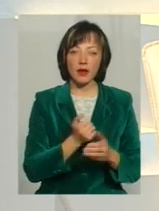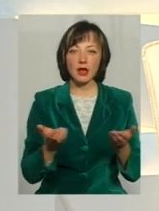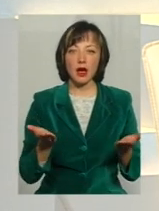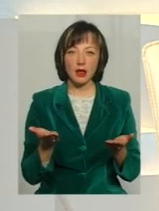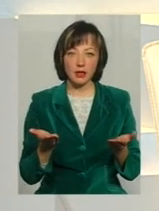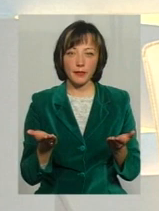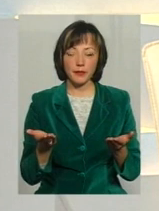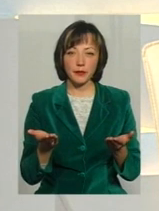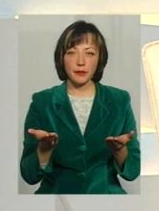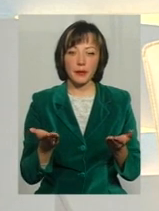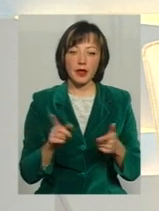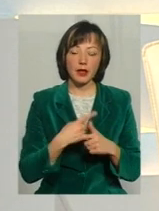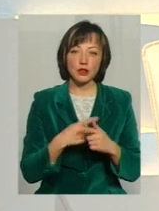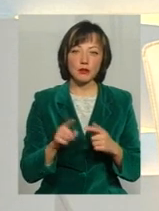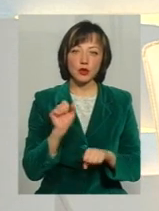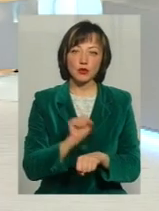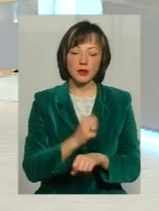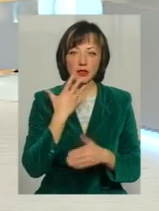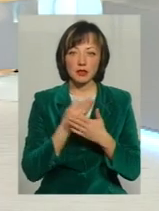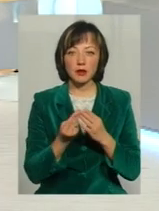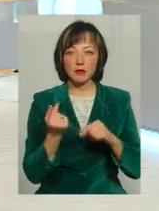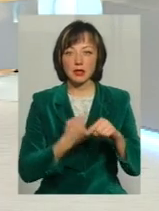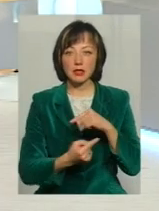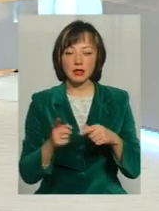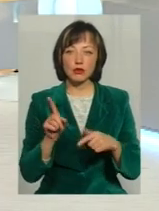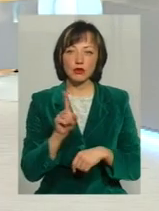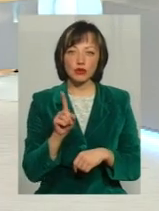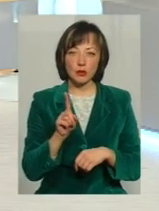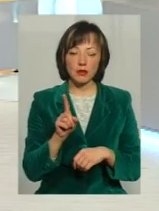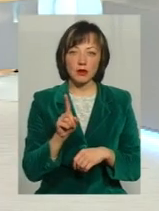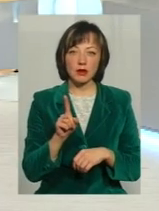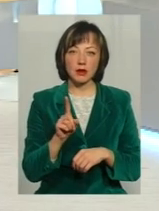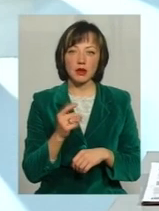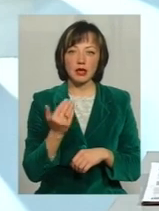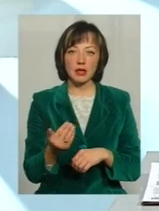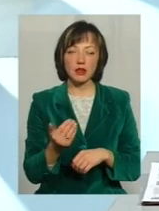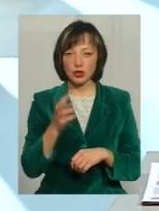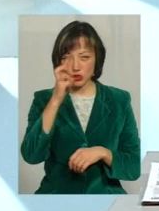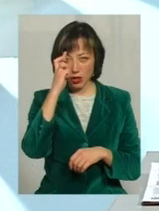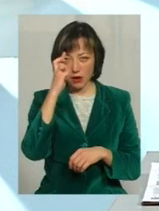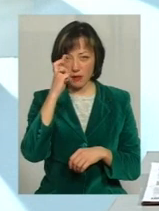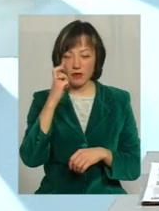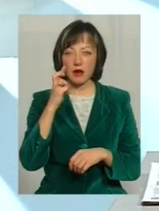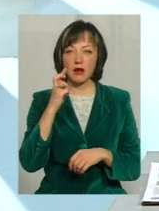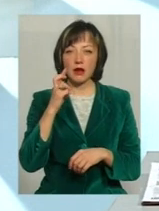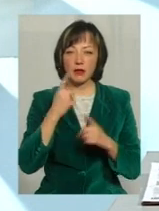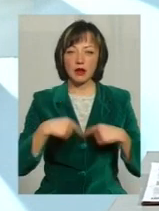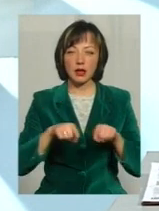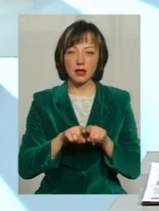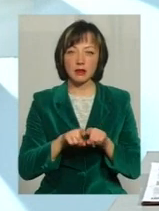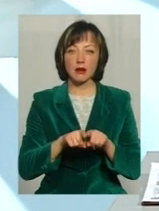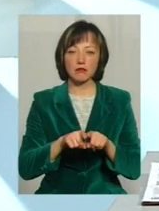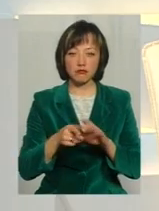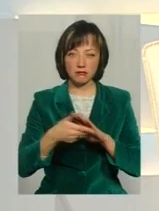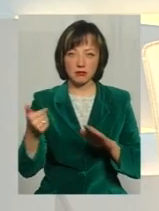які чи то призупинили свій бізнес свого часу Тому що їх держава, їх країна покликала